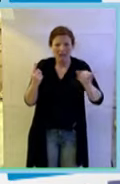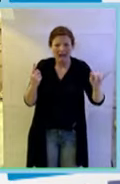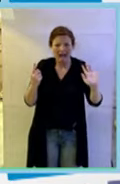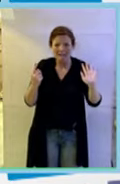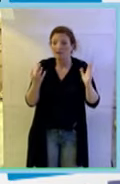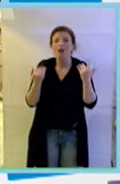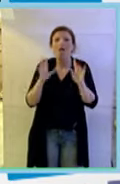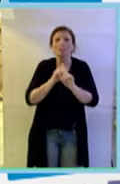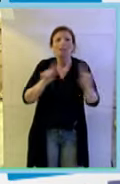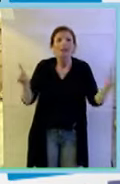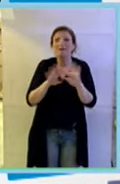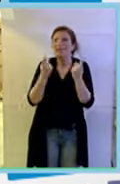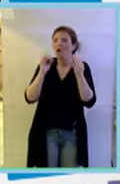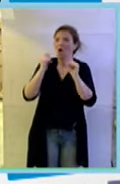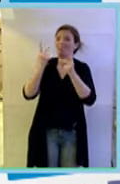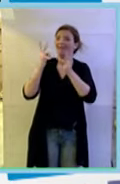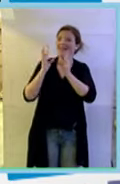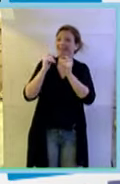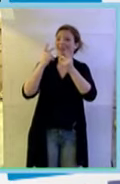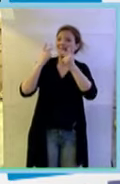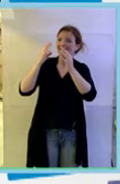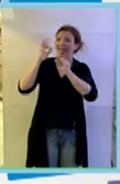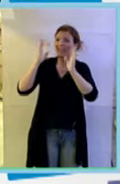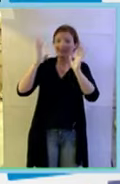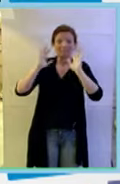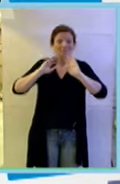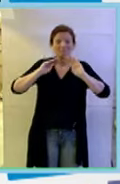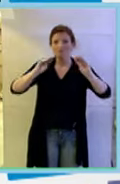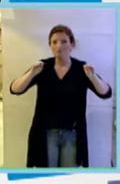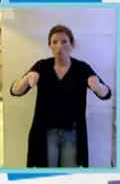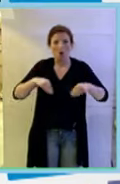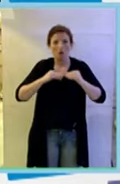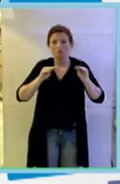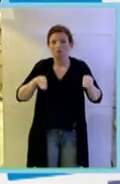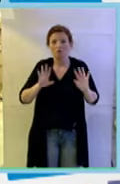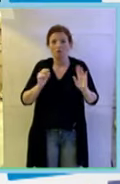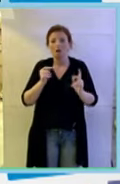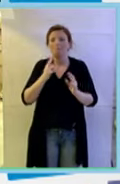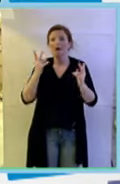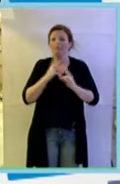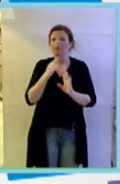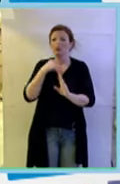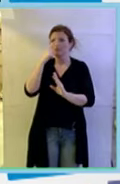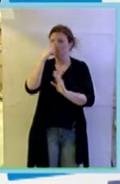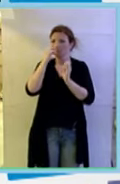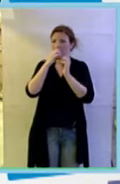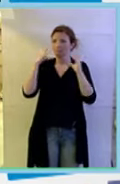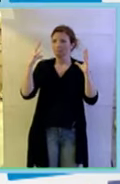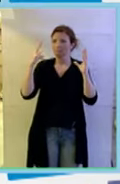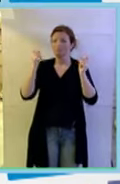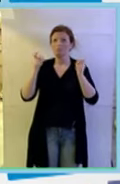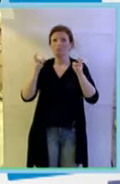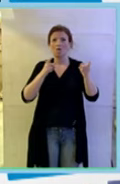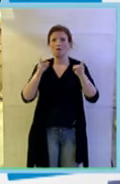neanche simpatizzante neanche sorridente niente però ho pensato in un momento come questo